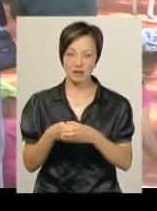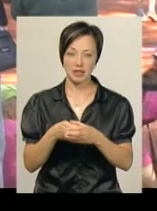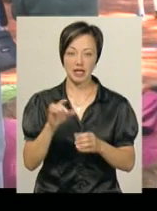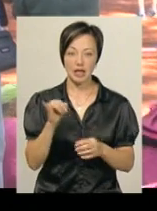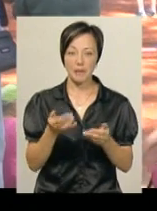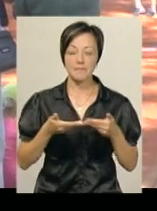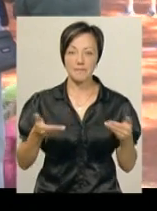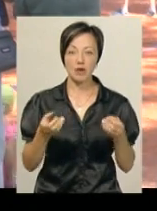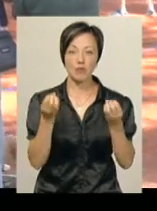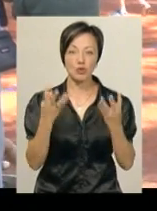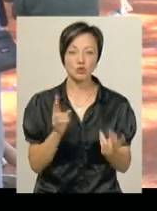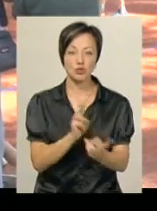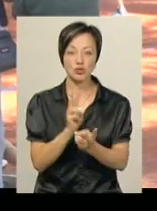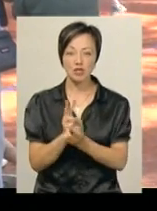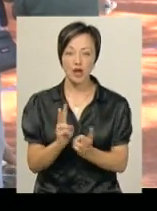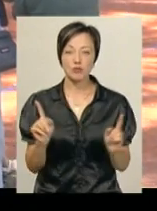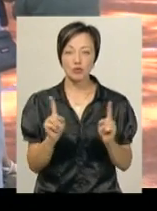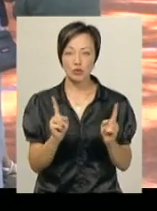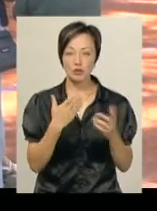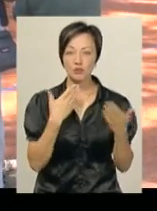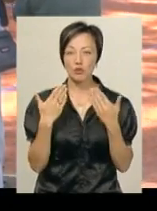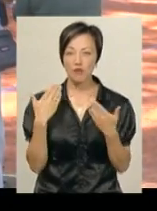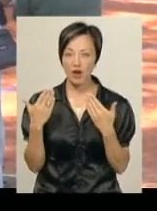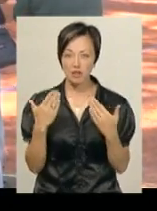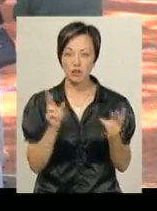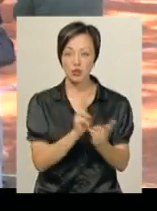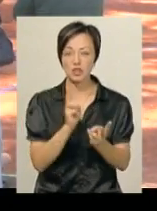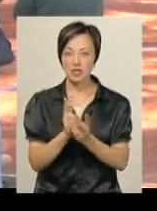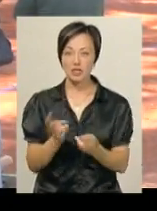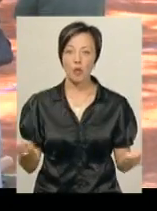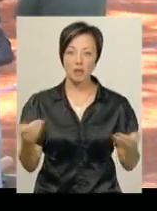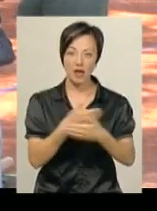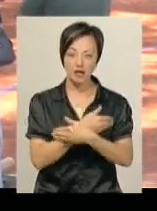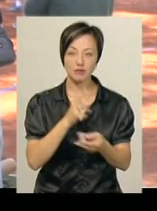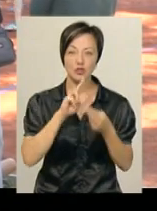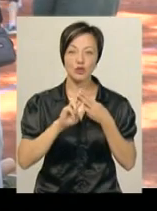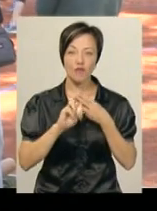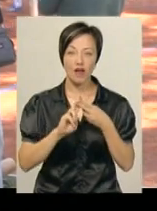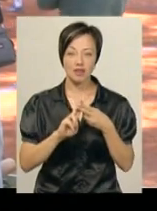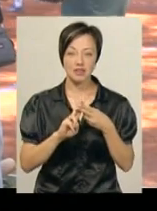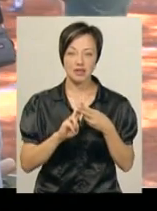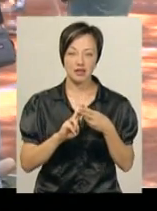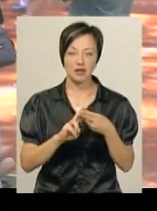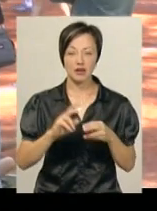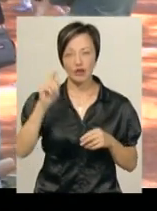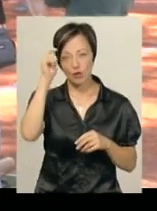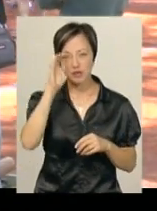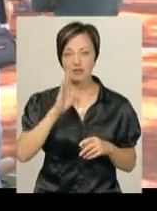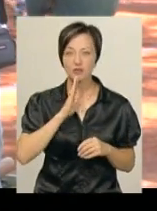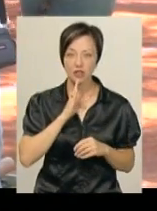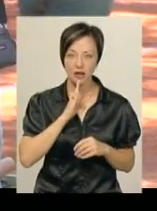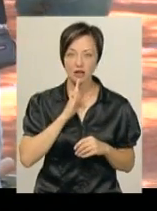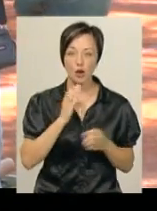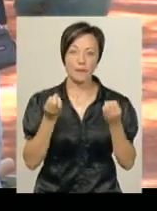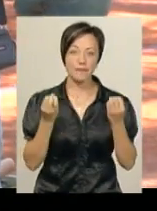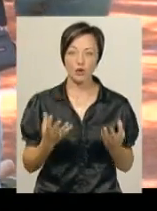Ми просто зустрічаємося раді того, щоб поспілкуватися, зустрітися, обнятися, поцілуватися. Хлопці, дівчата –